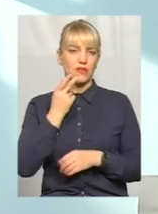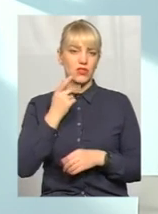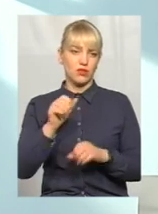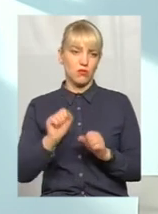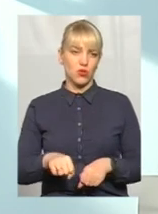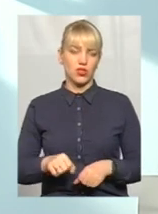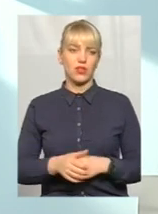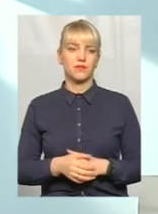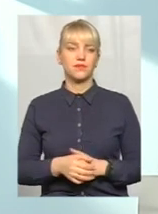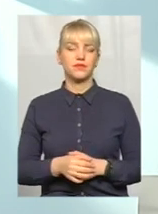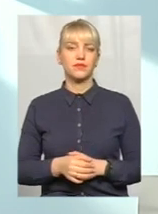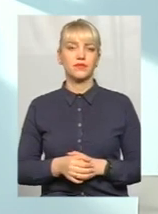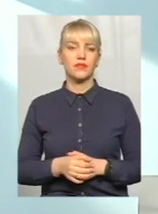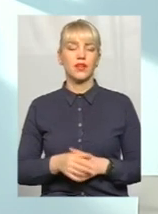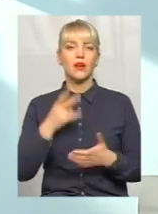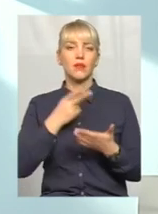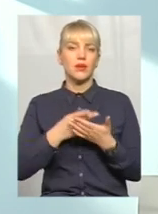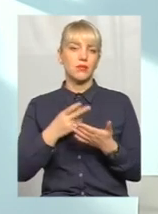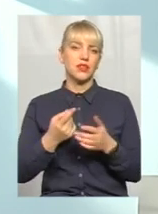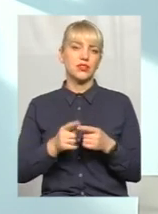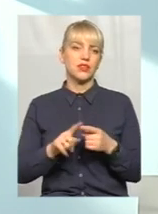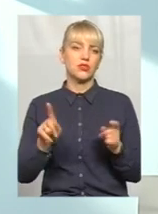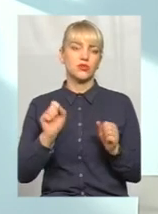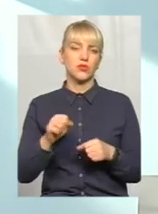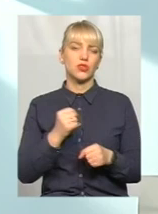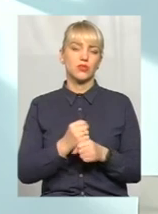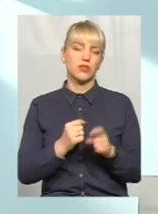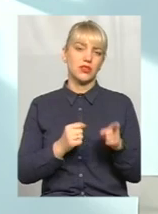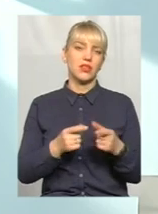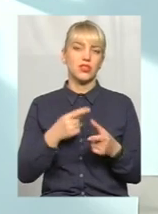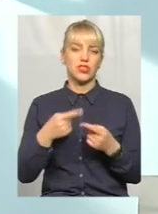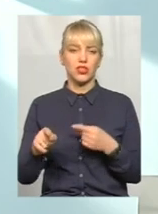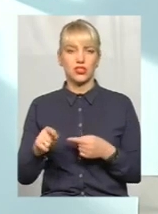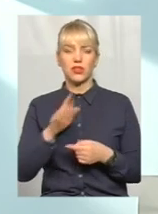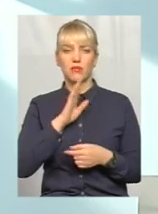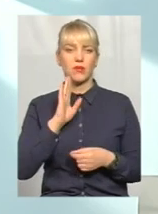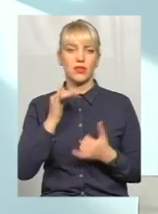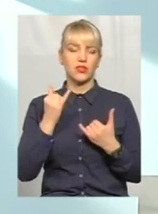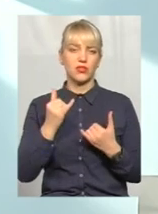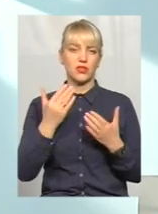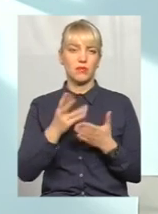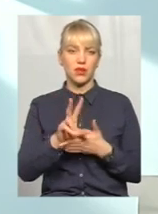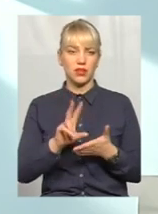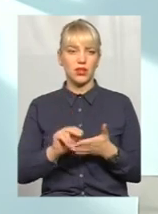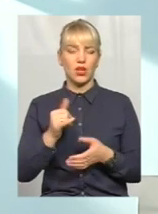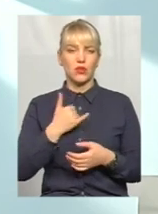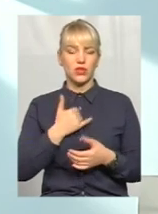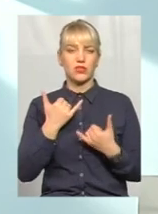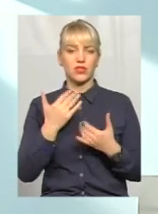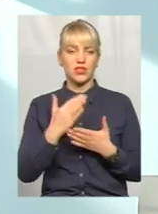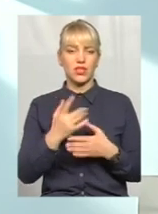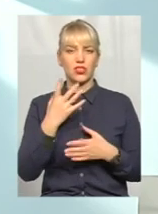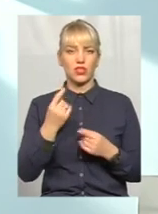передбачити те, що може зробити та чи інша мама. Ну, доприклад, у нас на сьогодні, в нас знову ж таки, в нас є ще одна